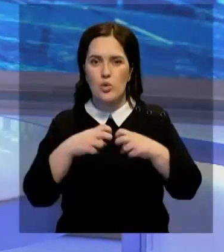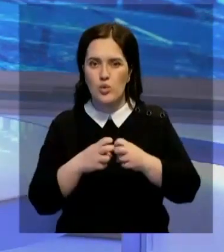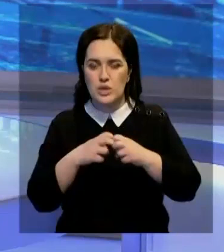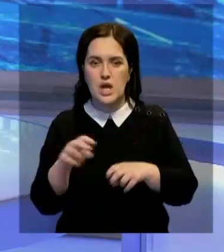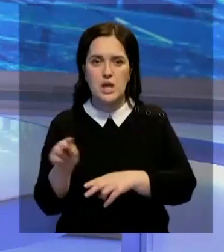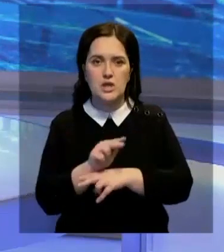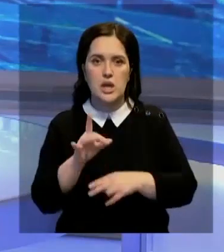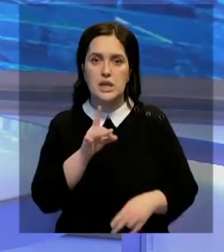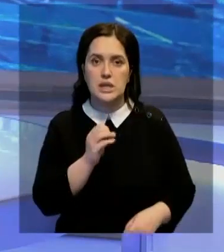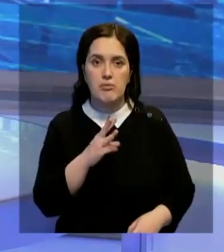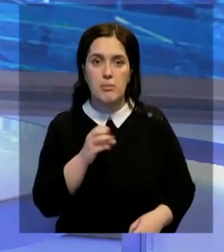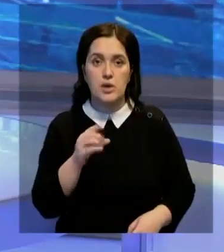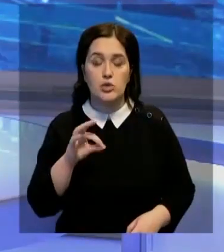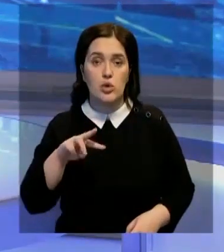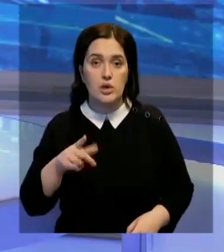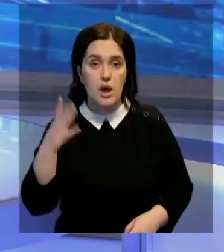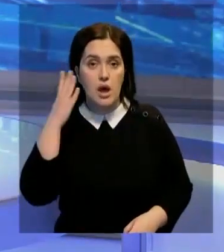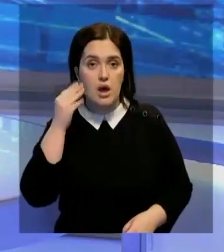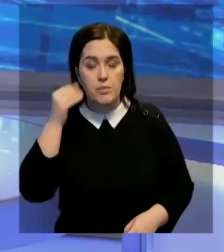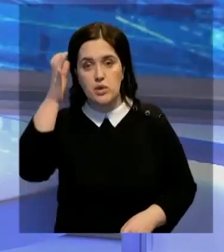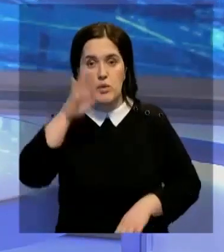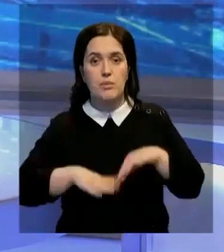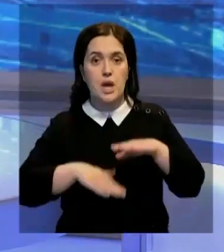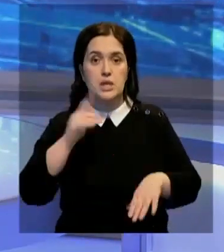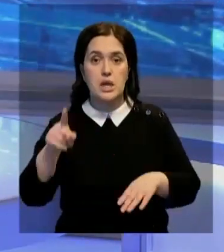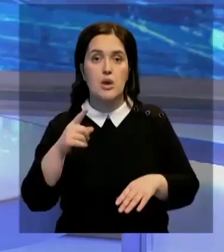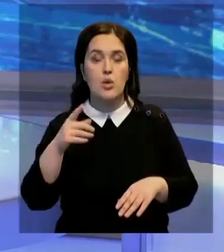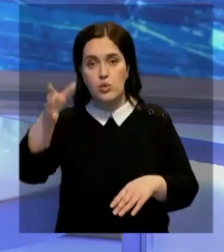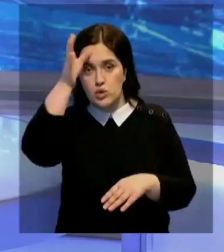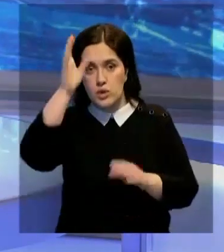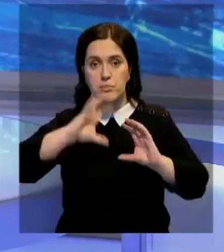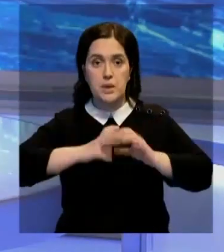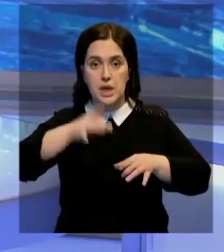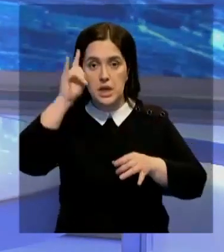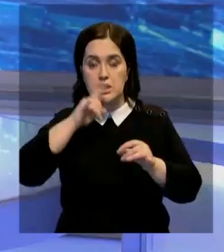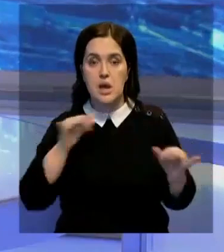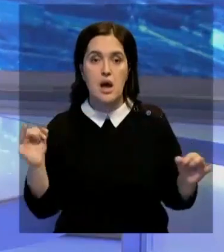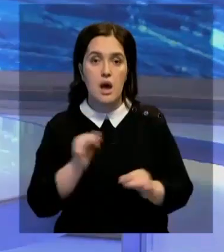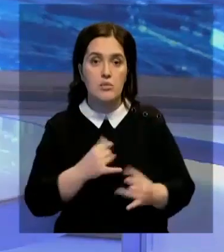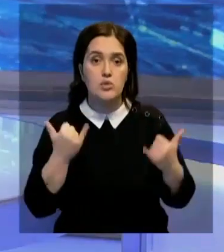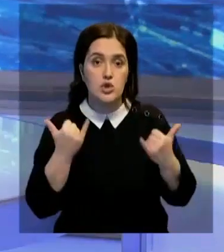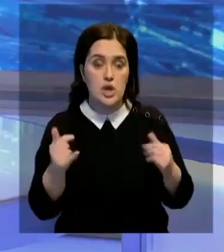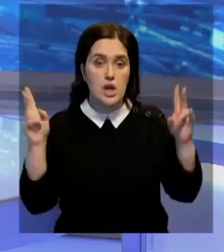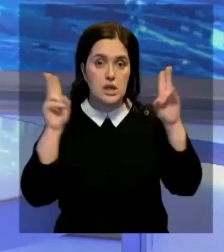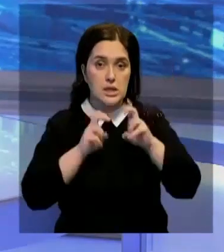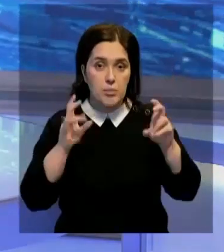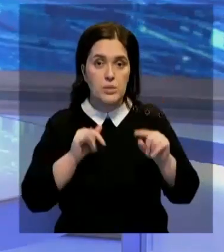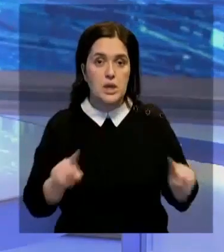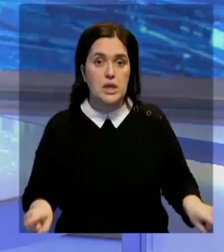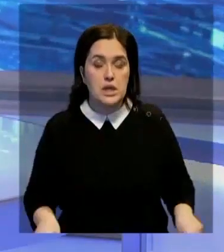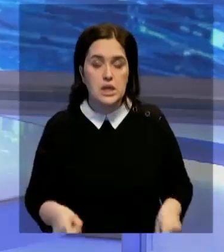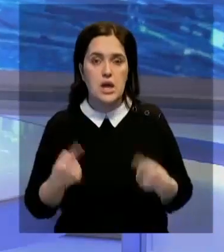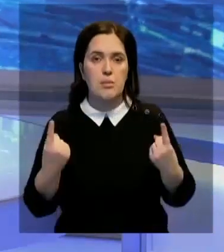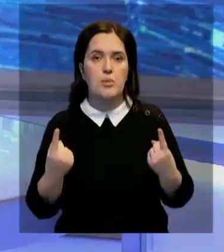ревматологи страны. Сегодня в Алматы проходит научно-практическая конференция, где ведущие ученые мира и Казахстана обсуждают современные